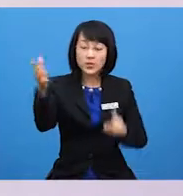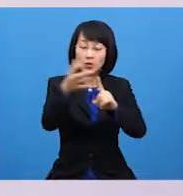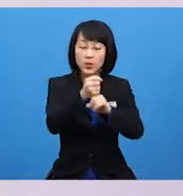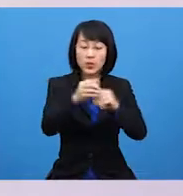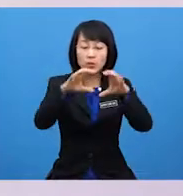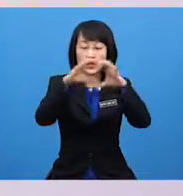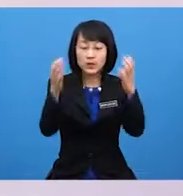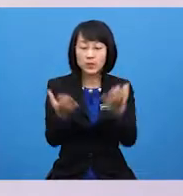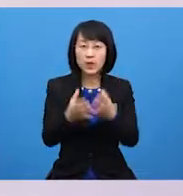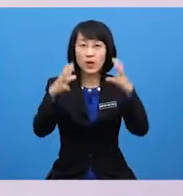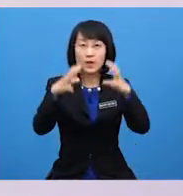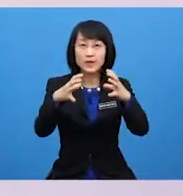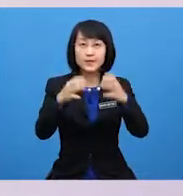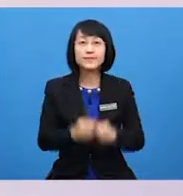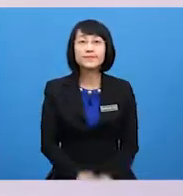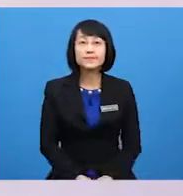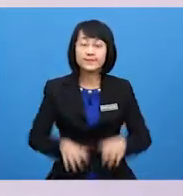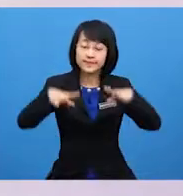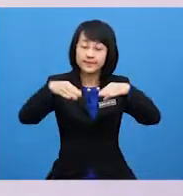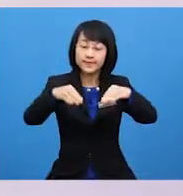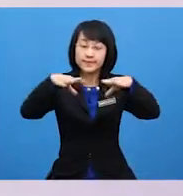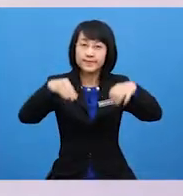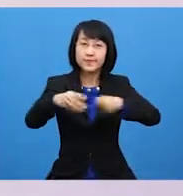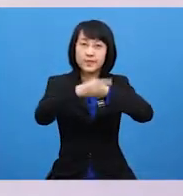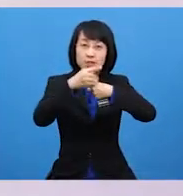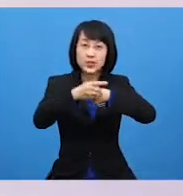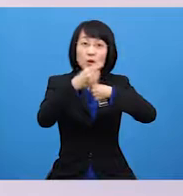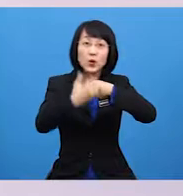and even kneading dough